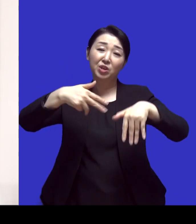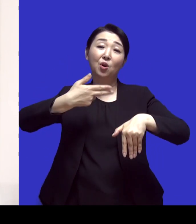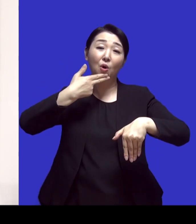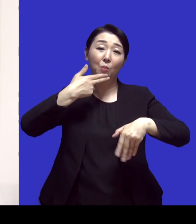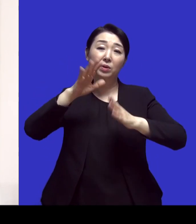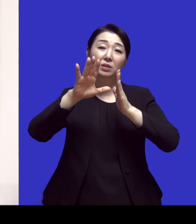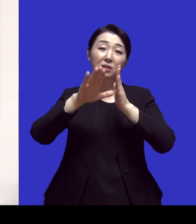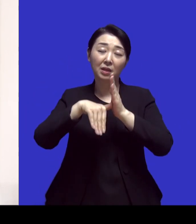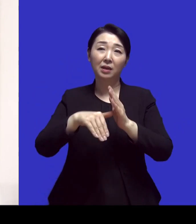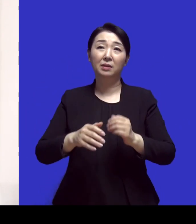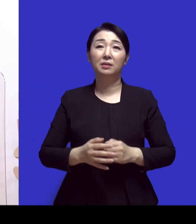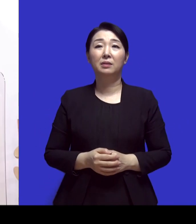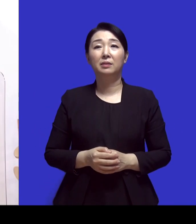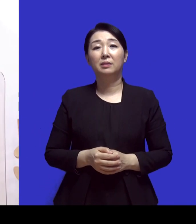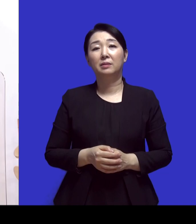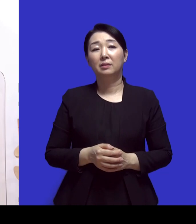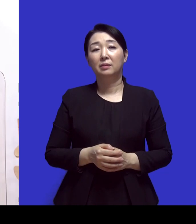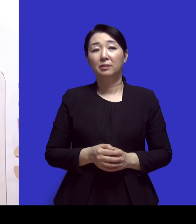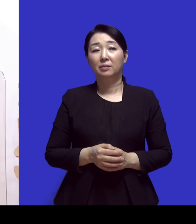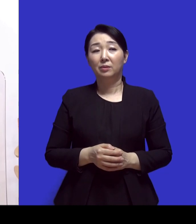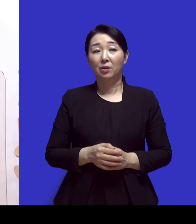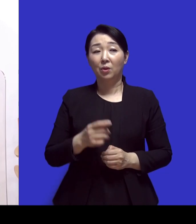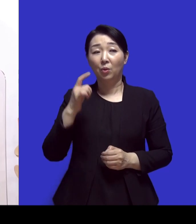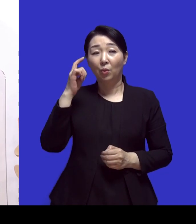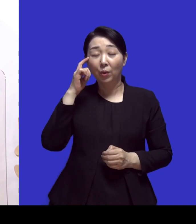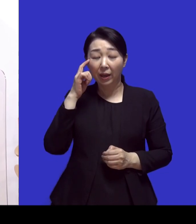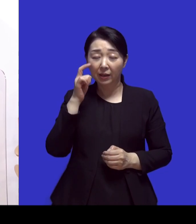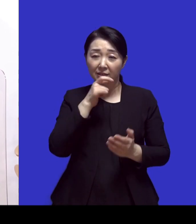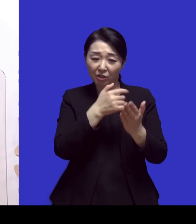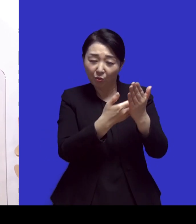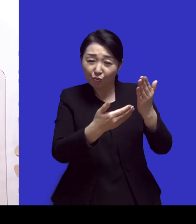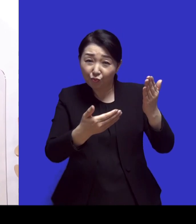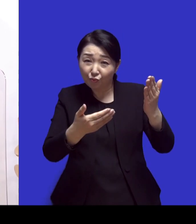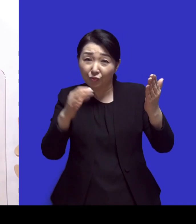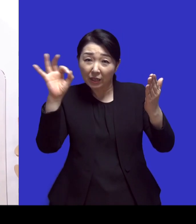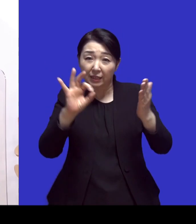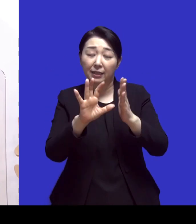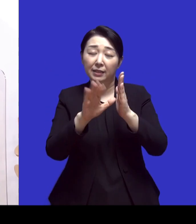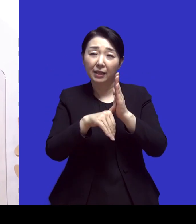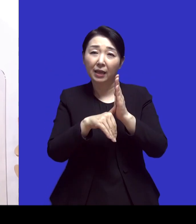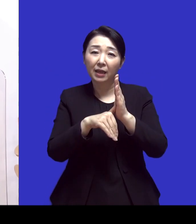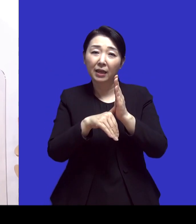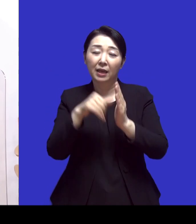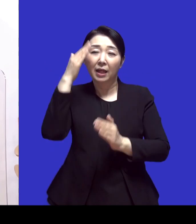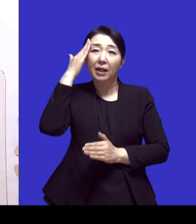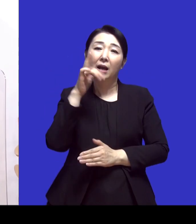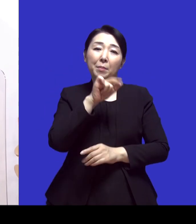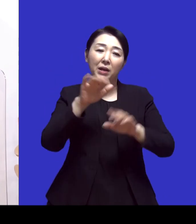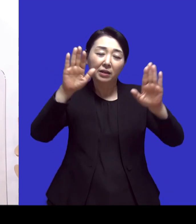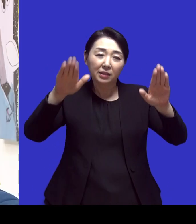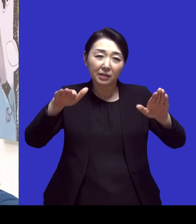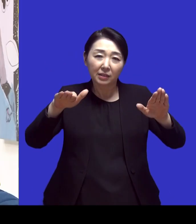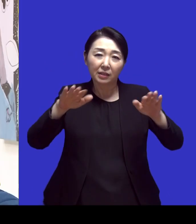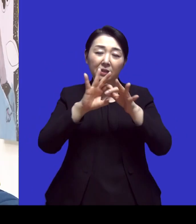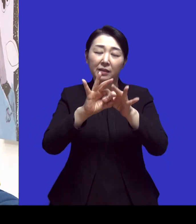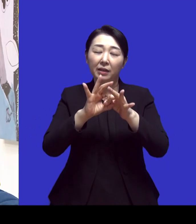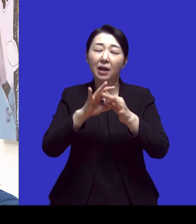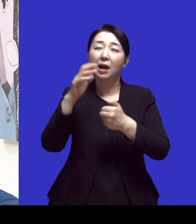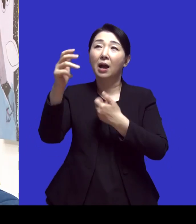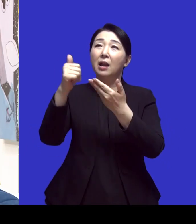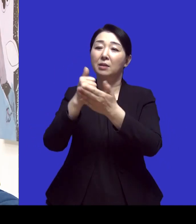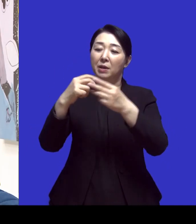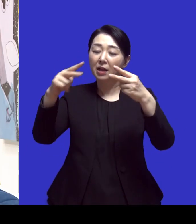시내가에 가서 지낼 때 까마귀를 통해서 하나님이 엘리야에게 양식을 공급하시거든요 그래서